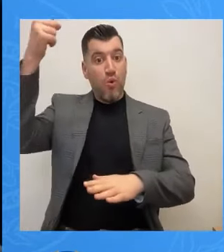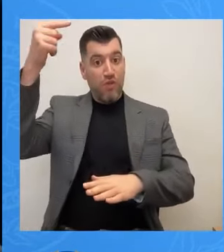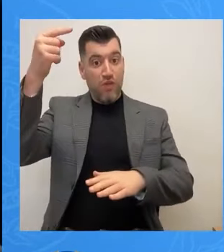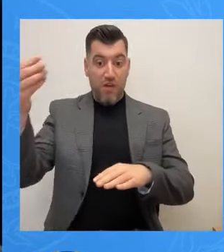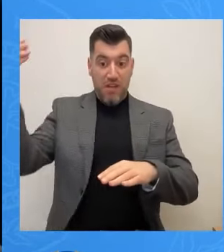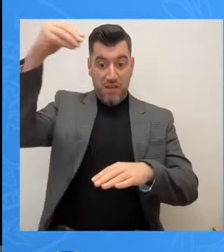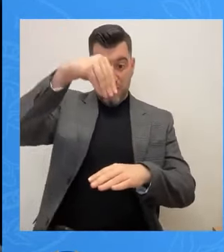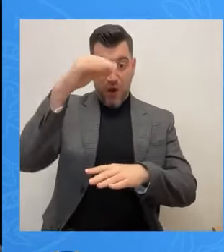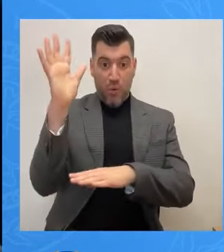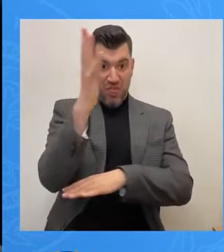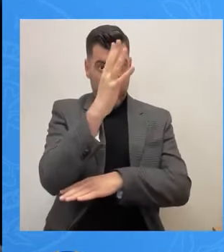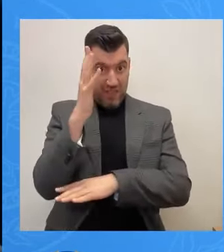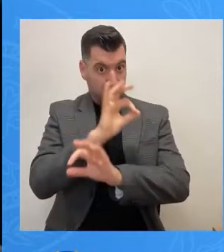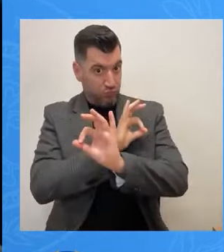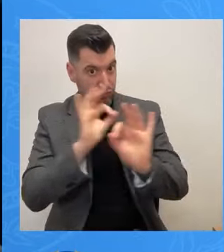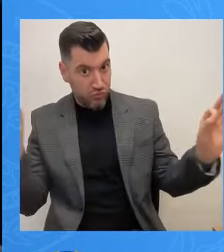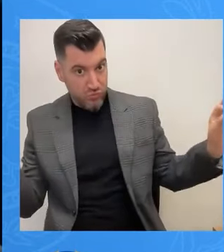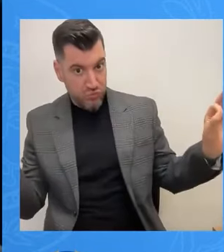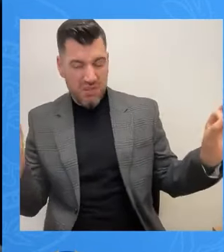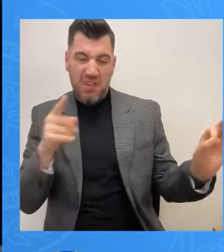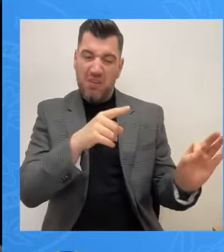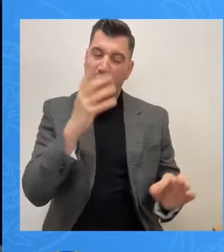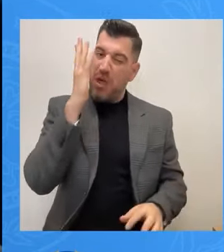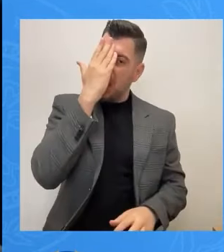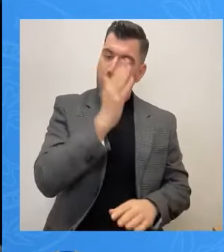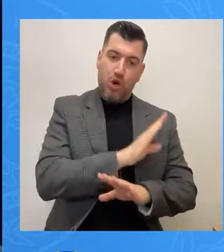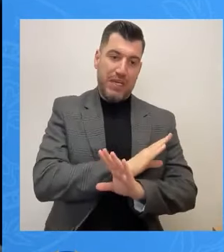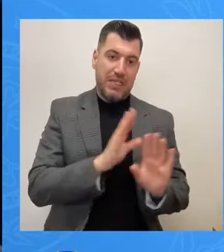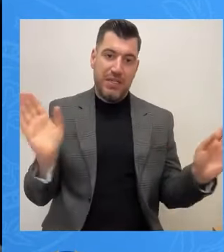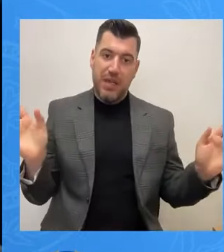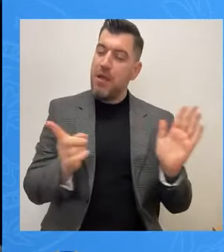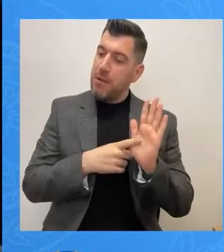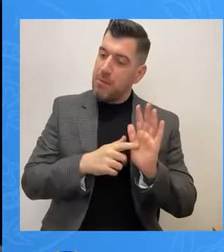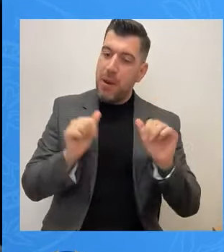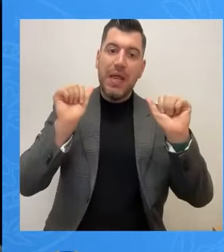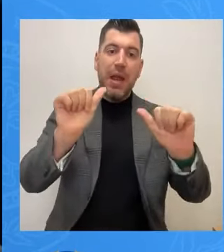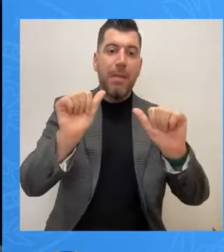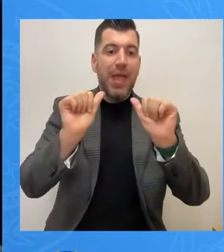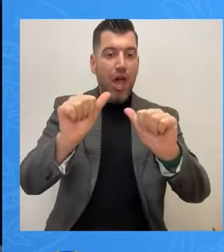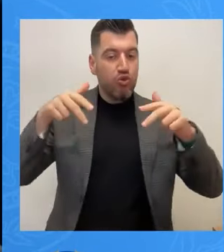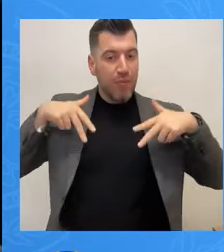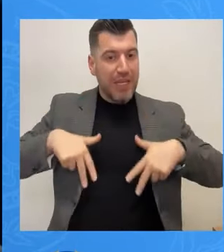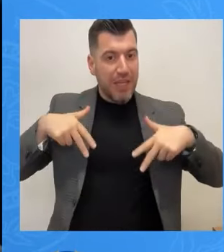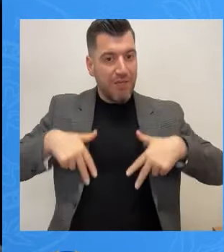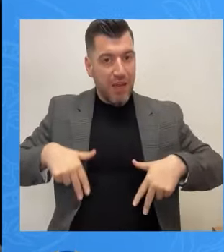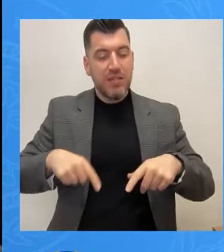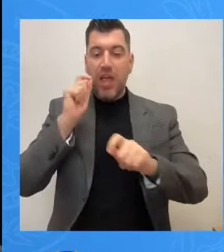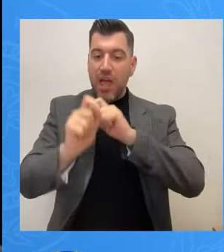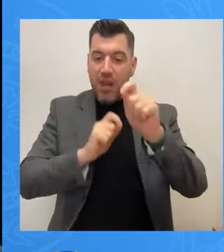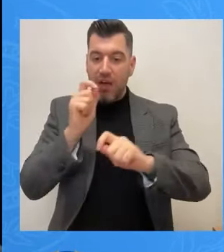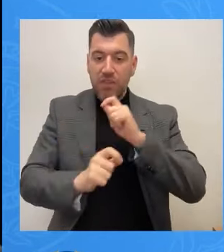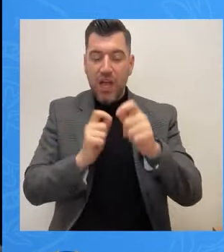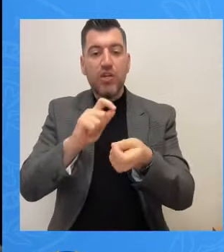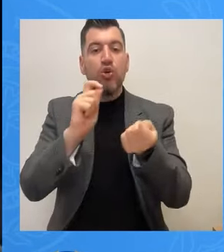που λέμε. Γιατί βεβαίως να πιέσουμε την κυβέρνηση. Να εφαρμόσει τροπολογία η οποία θα